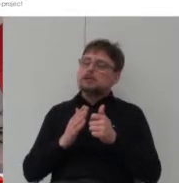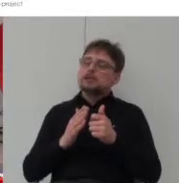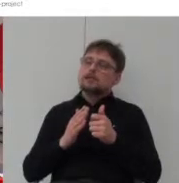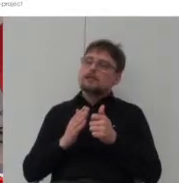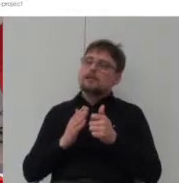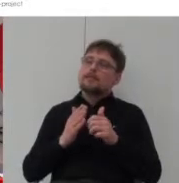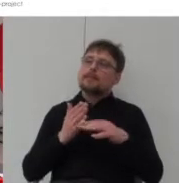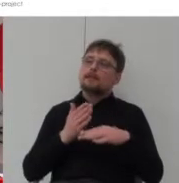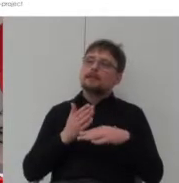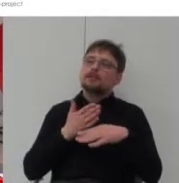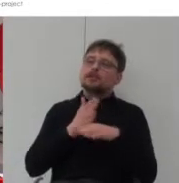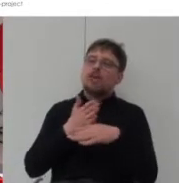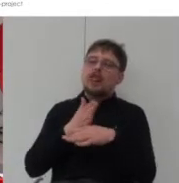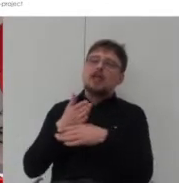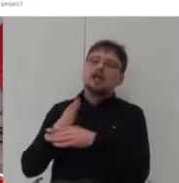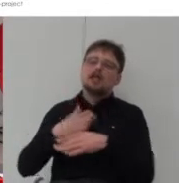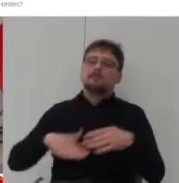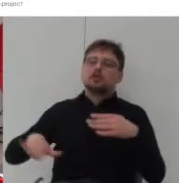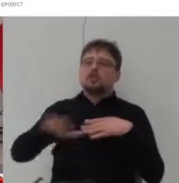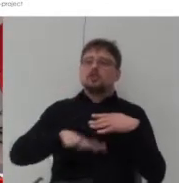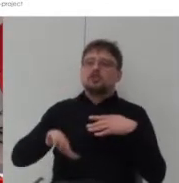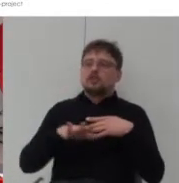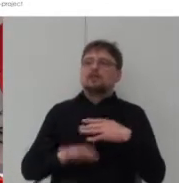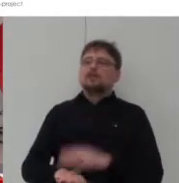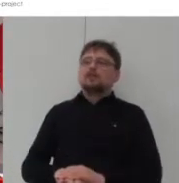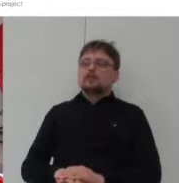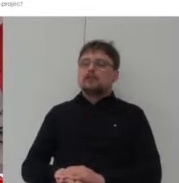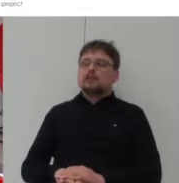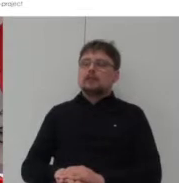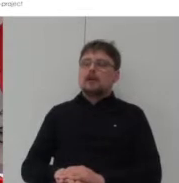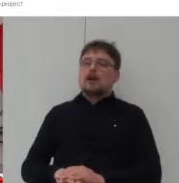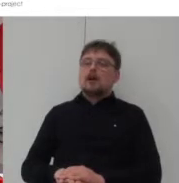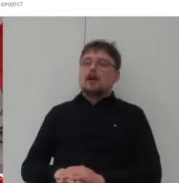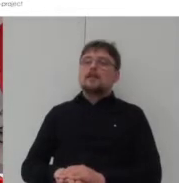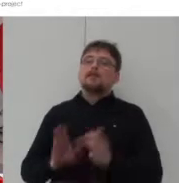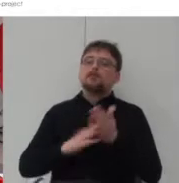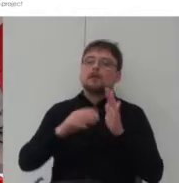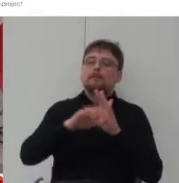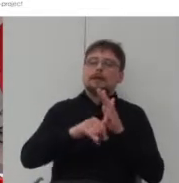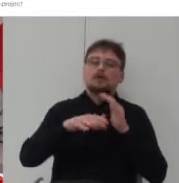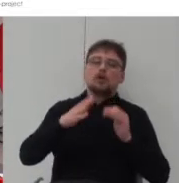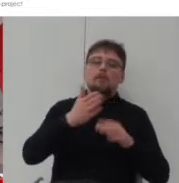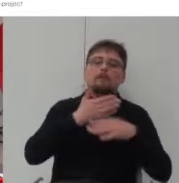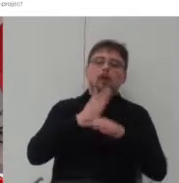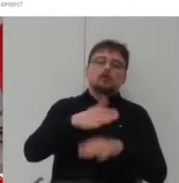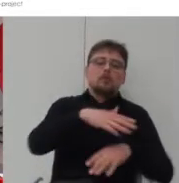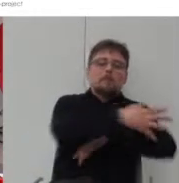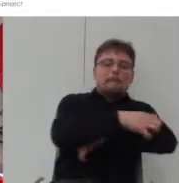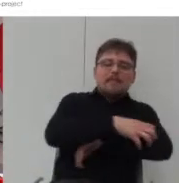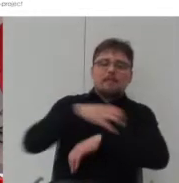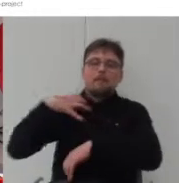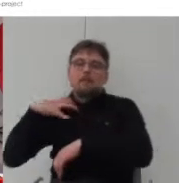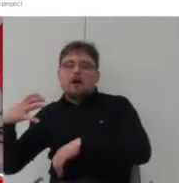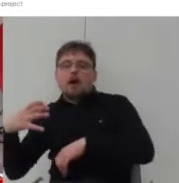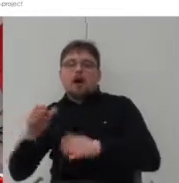dzieleniem się podziałem przestrzennym na obszary w miastach biedniejsze bogatsze czy na